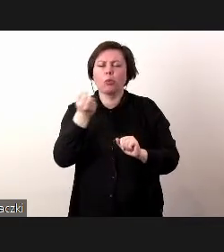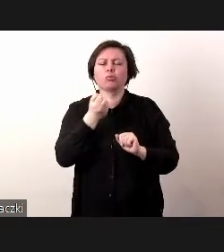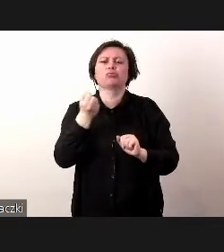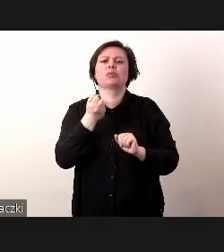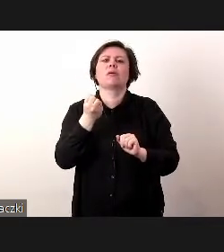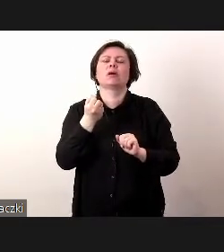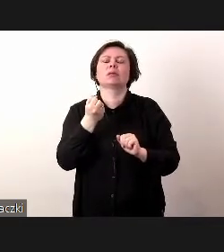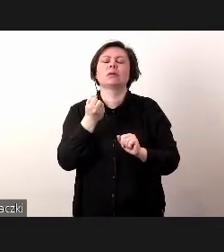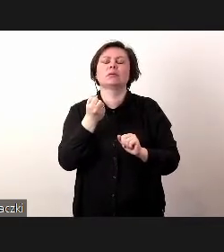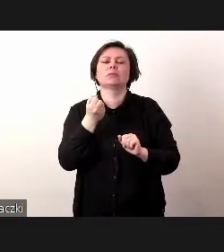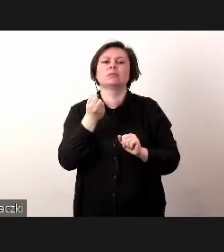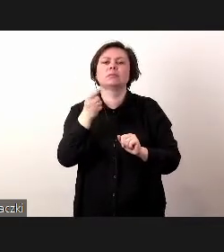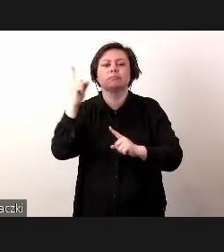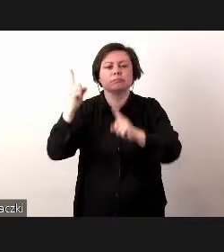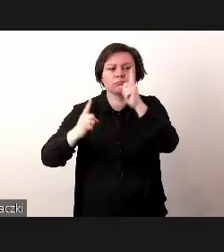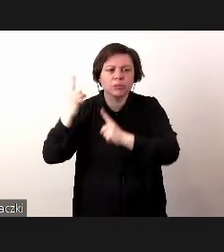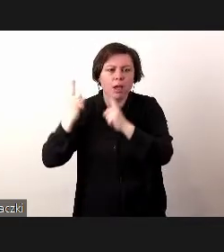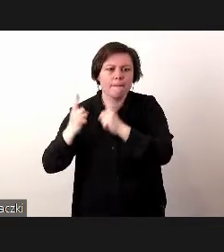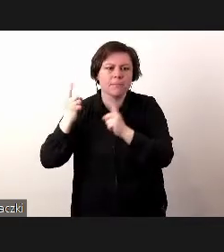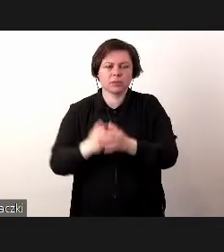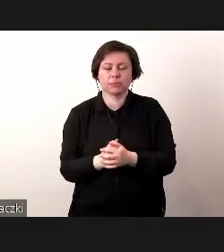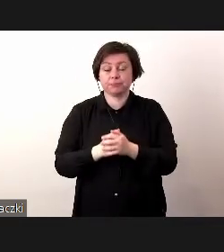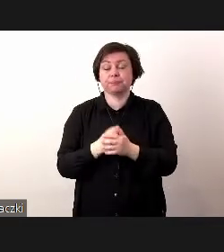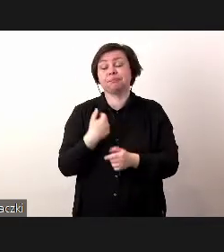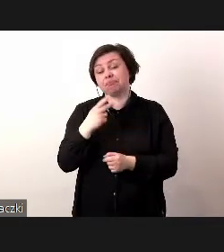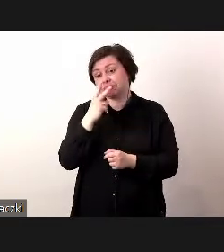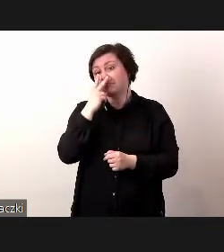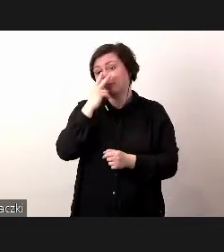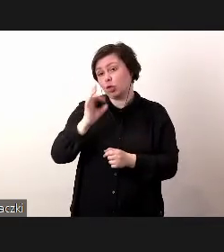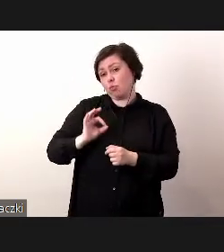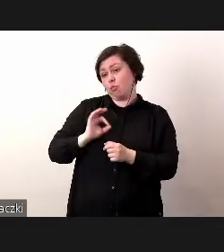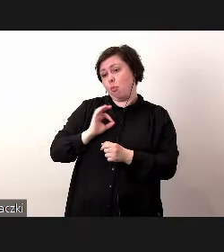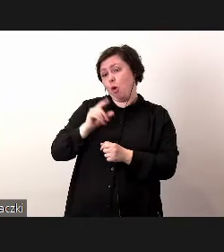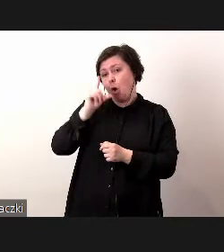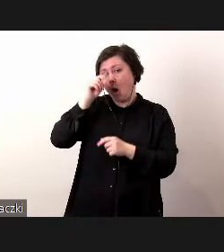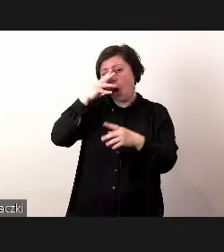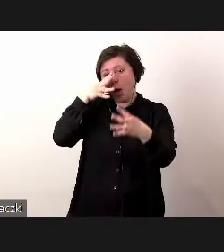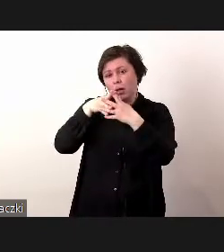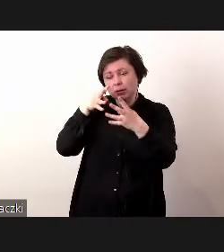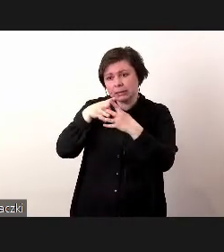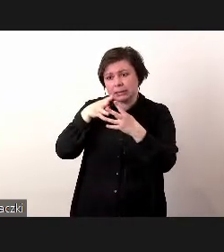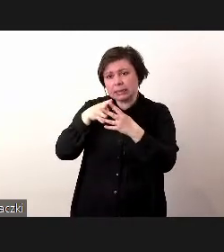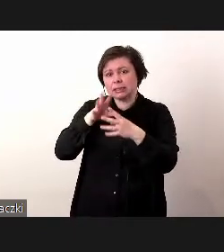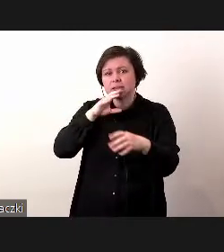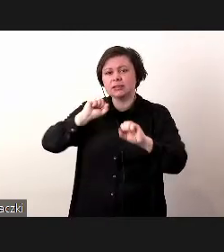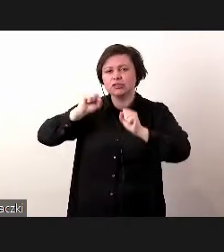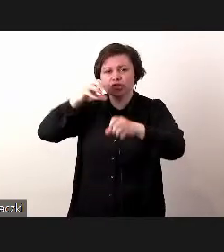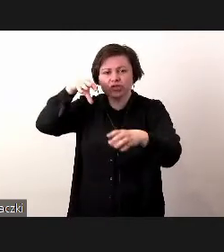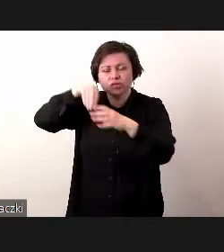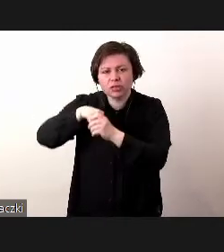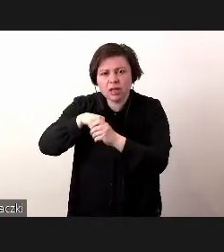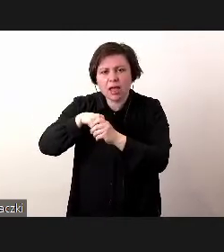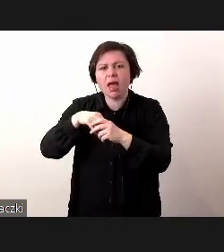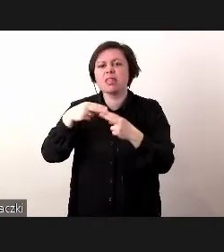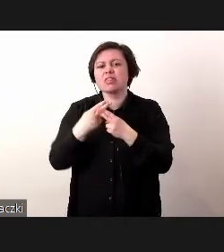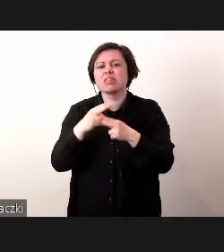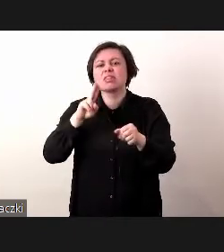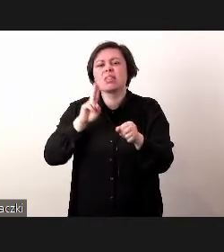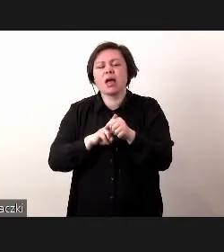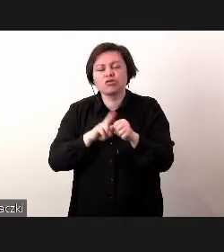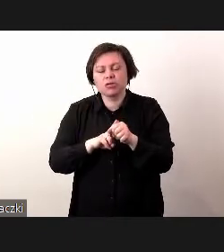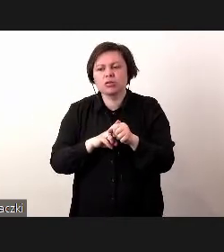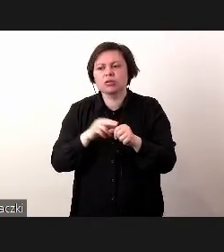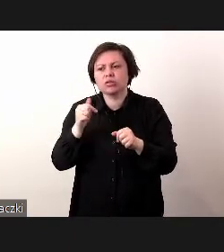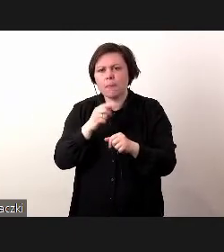przemyśle. Czyli patrząc na to z perspektywy implementacji narzędzia, trzeba też patrzeć na to w taki